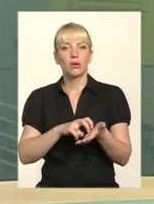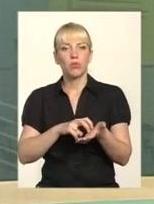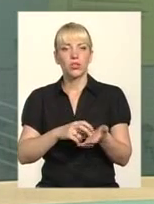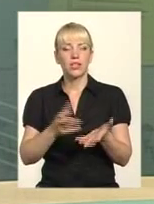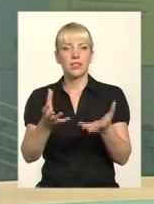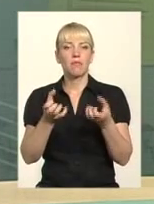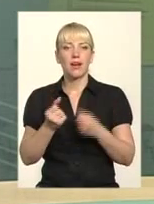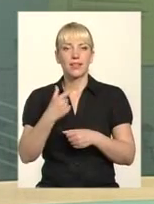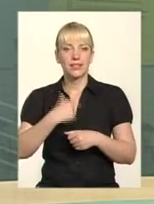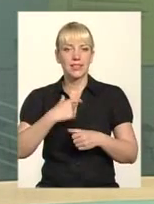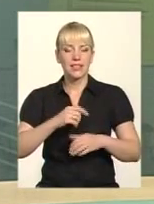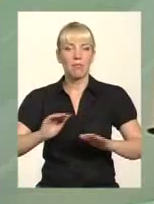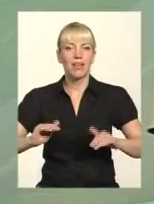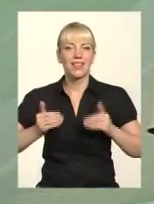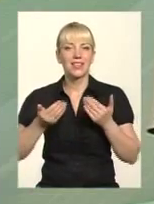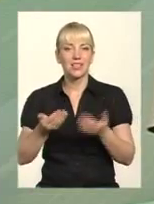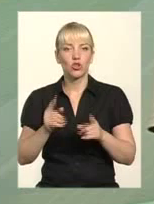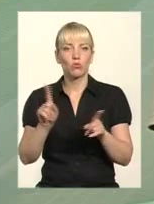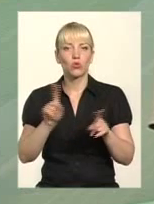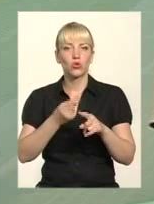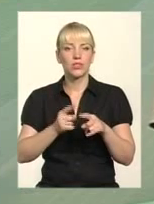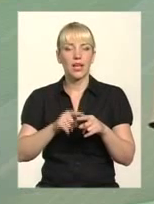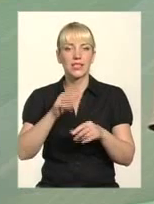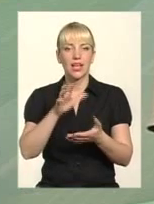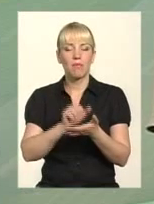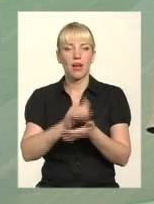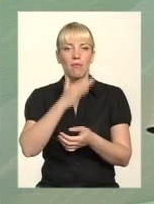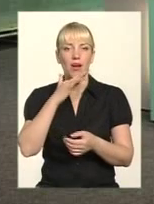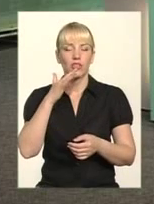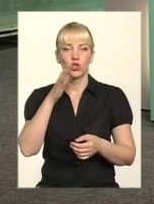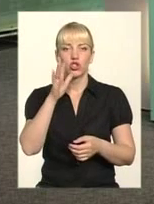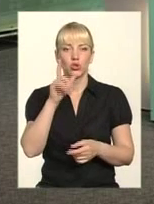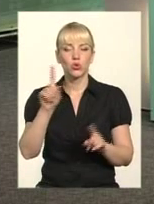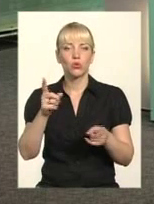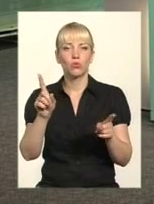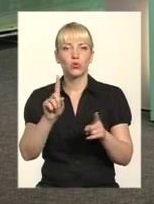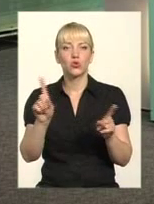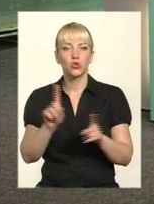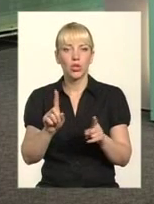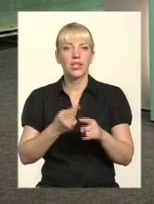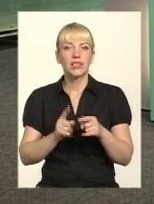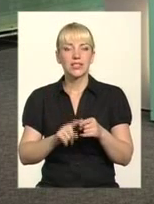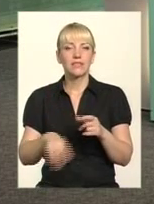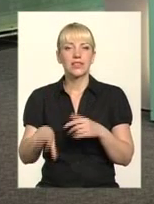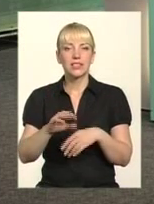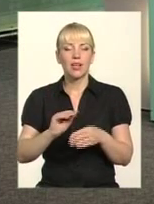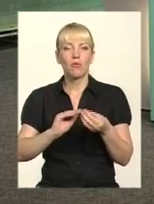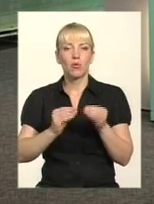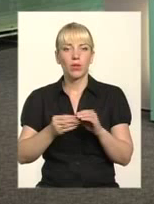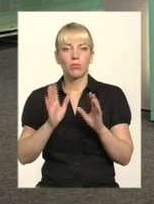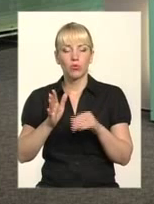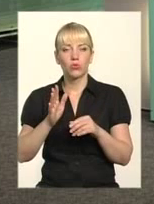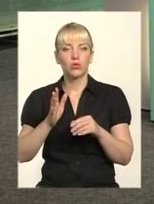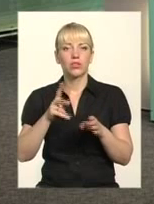на себе ініціативу, тому що це займає багато часу, тому що всі проблеми ляжуть на